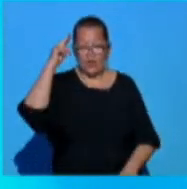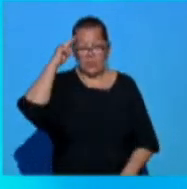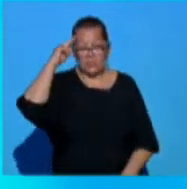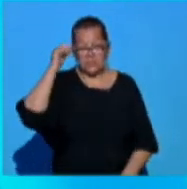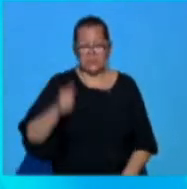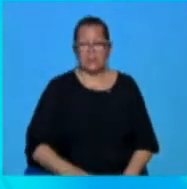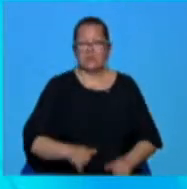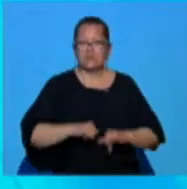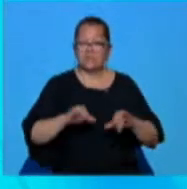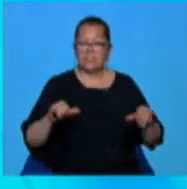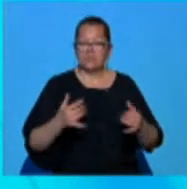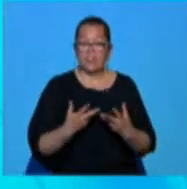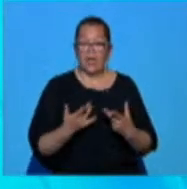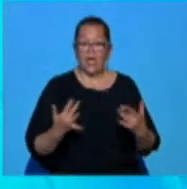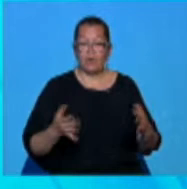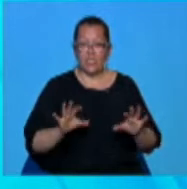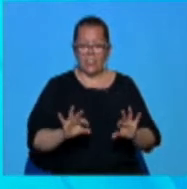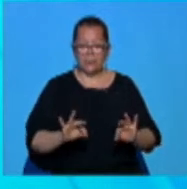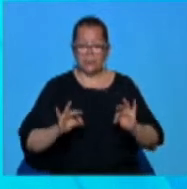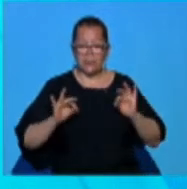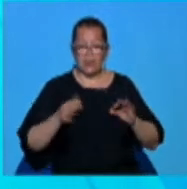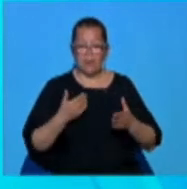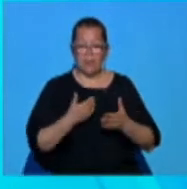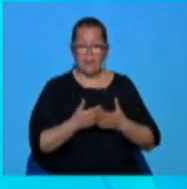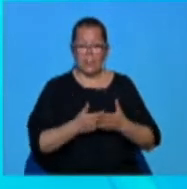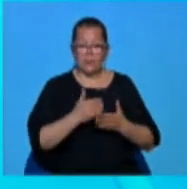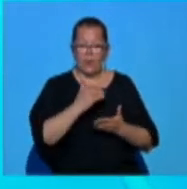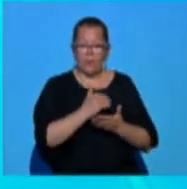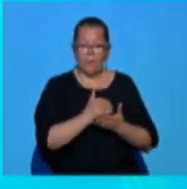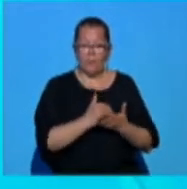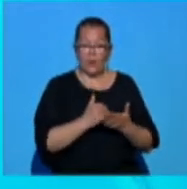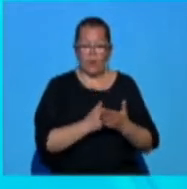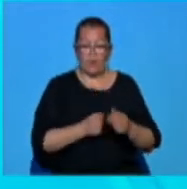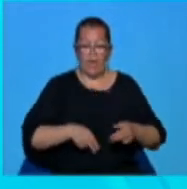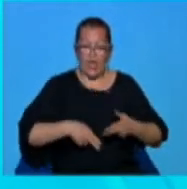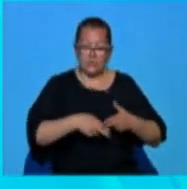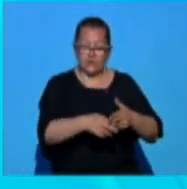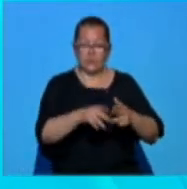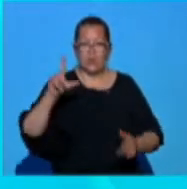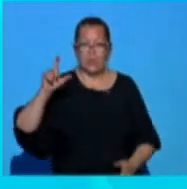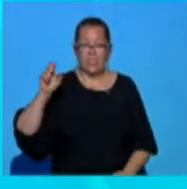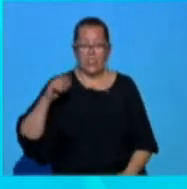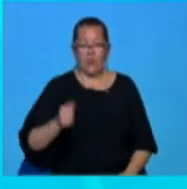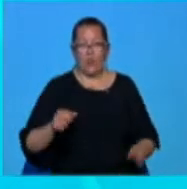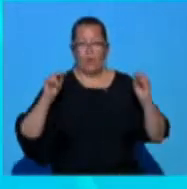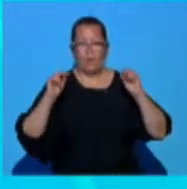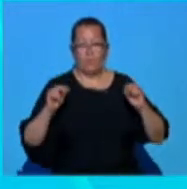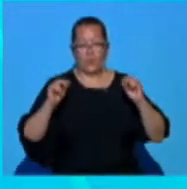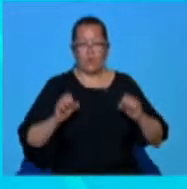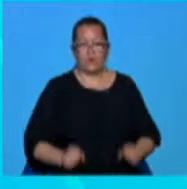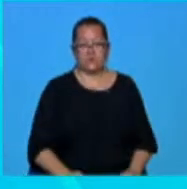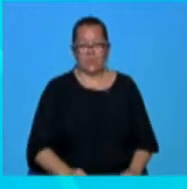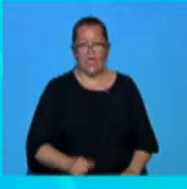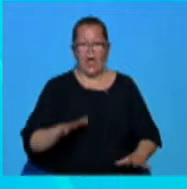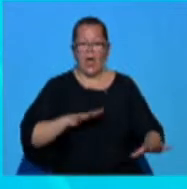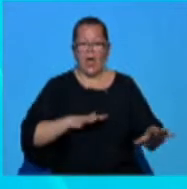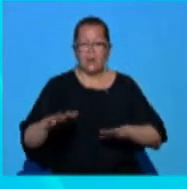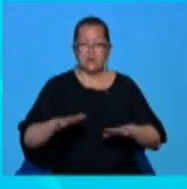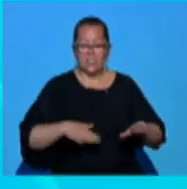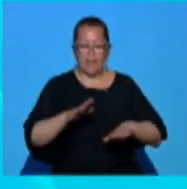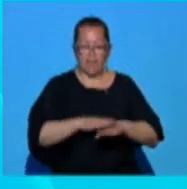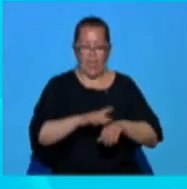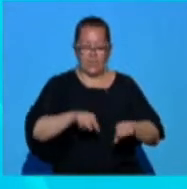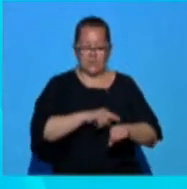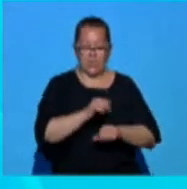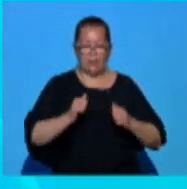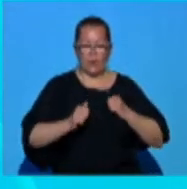-și dezvolte abilitățile de a găsi soluții noi de rezolvarea problemelor prin intermediul seturilor Lego. Profesorii vor derula activități